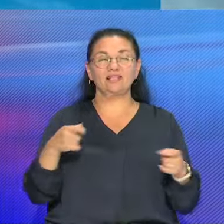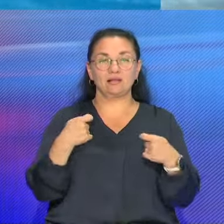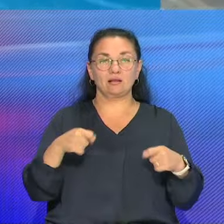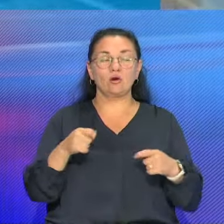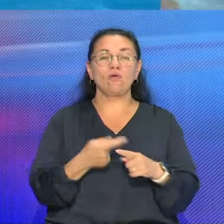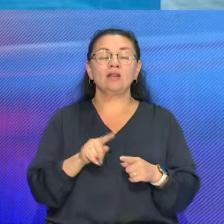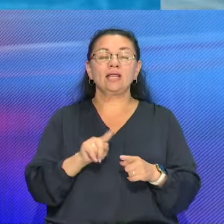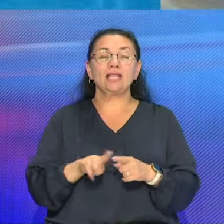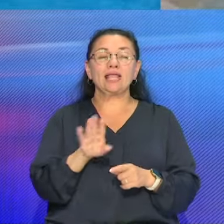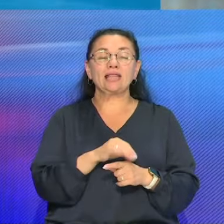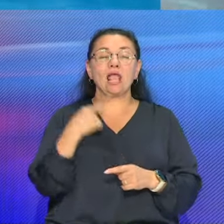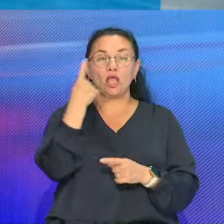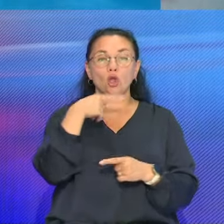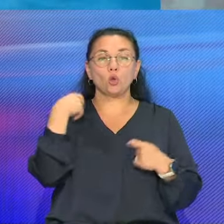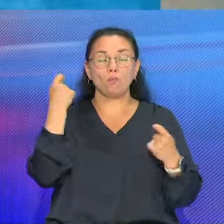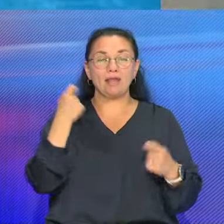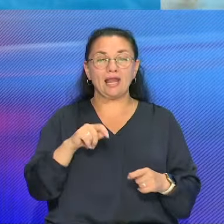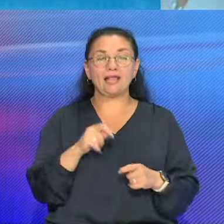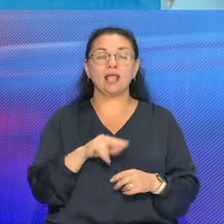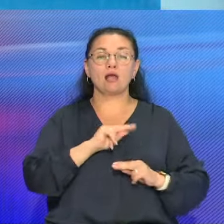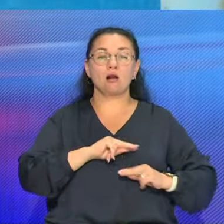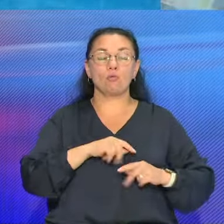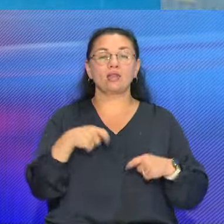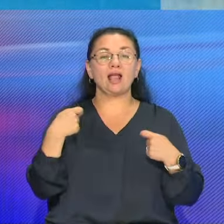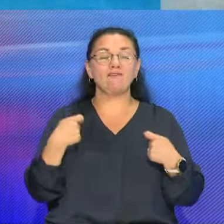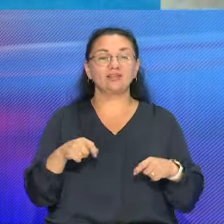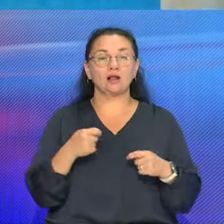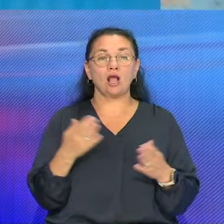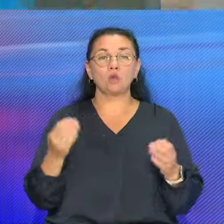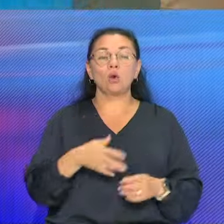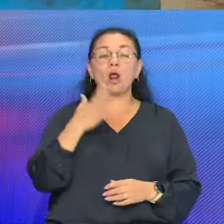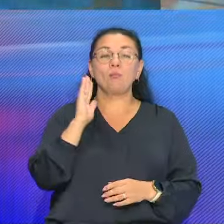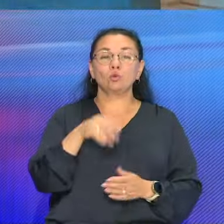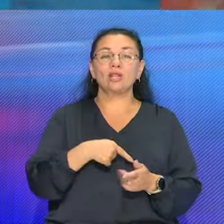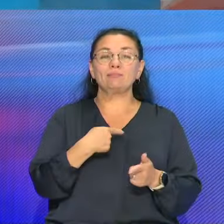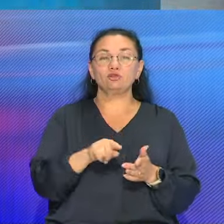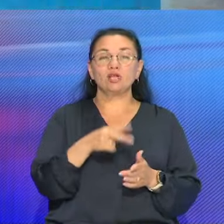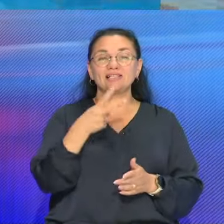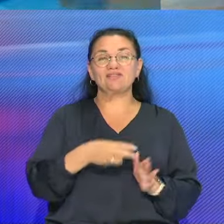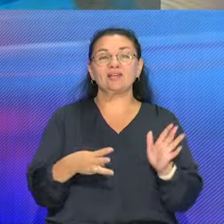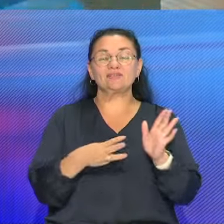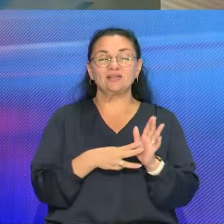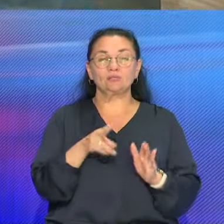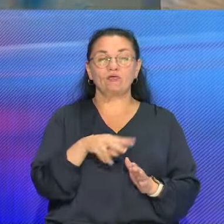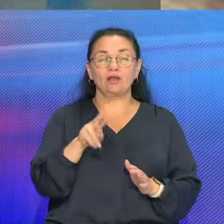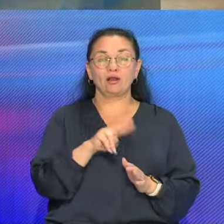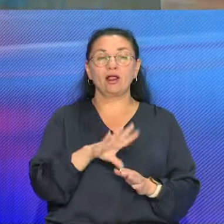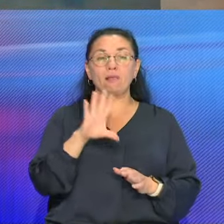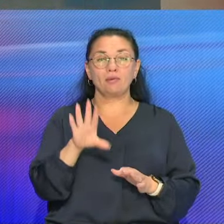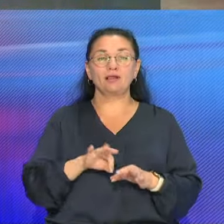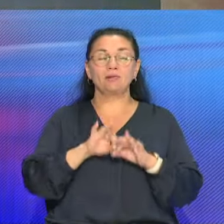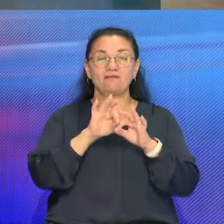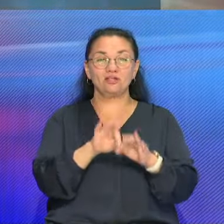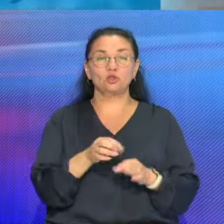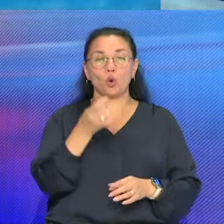до векового юбилея органов Гандлю, который в Беларуси будет означаться 28 апреля, отбылась в Гродинской областной филармонии.